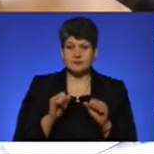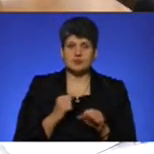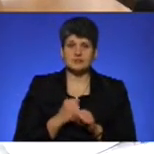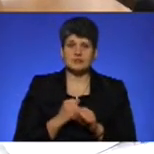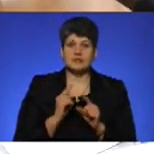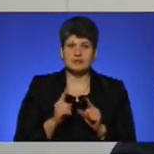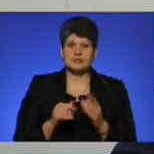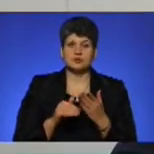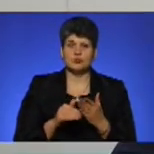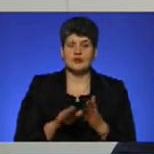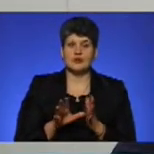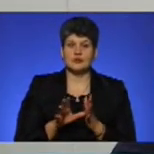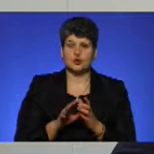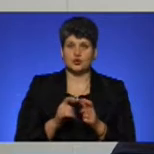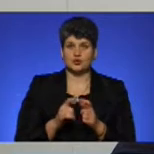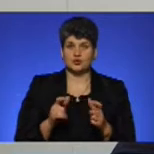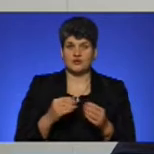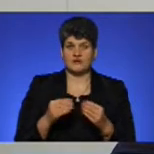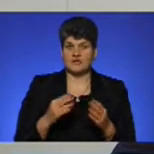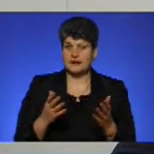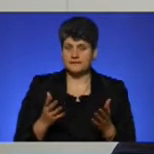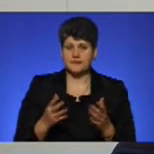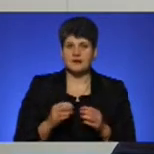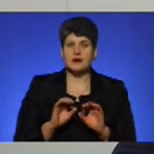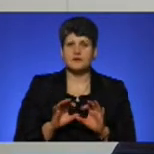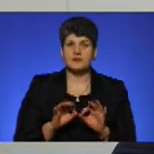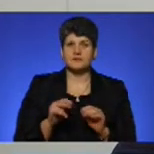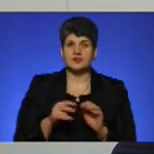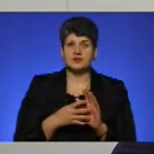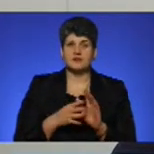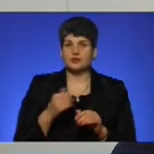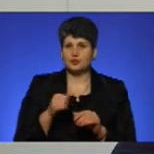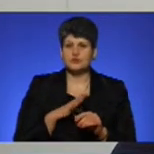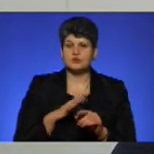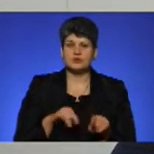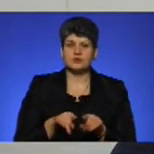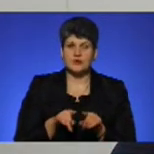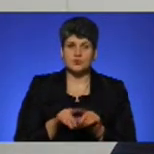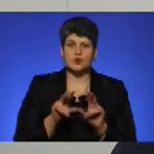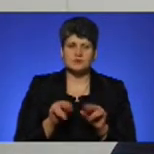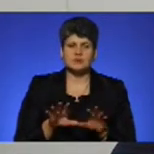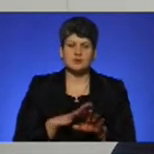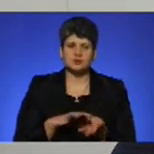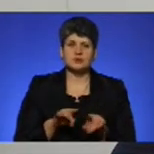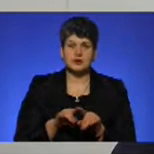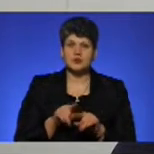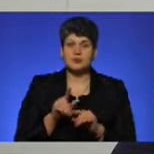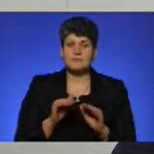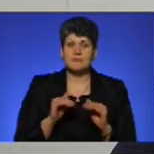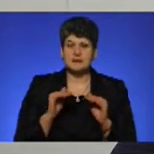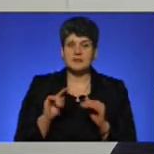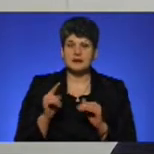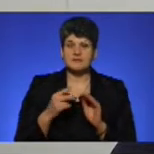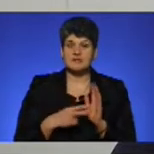електронного клитка. Аргументи перевізників у 2009 році були ті самі, і обіцянки були ті самі. Тільки тоді піднімали до гривень